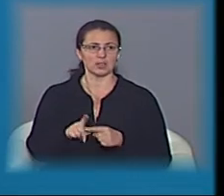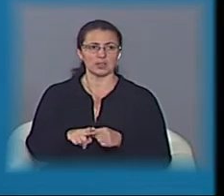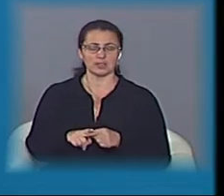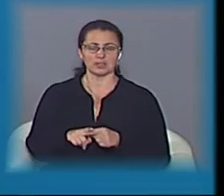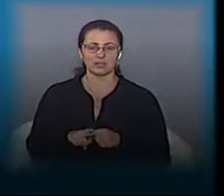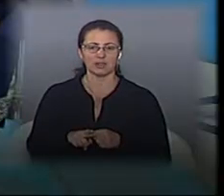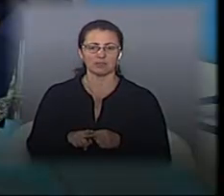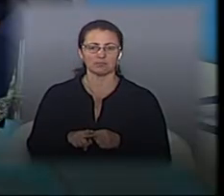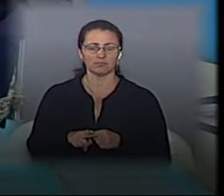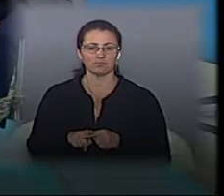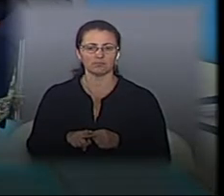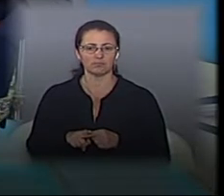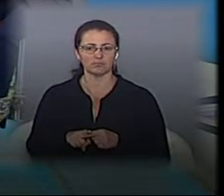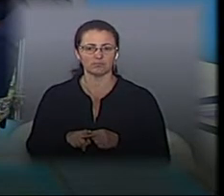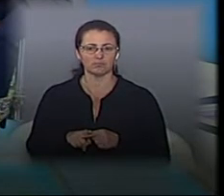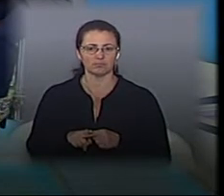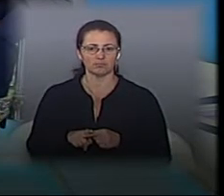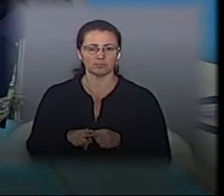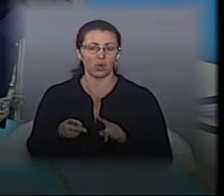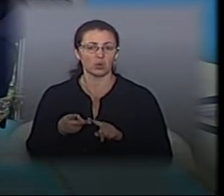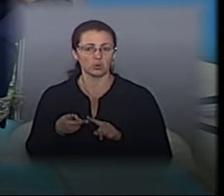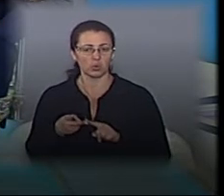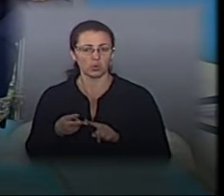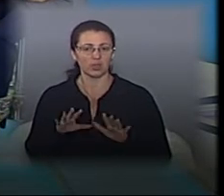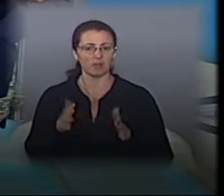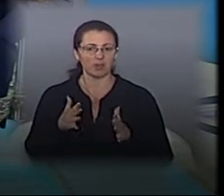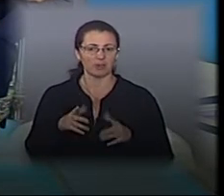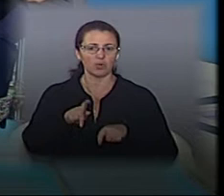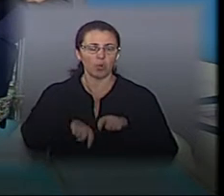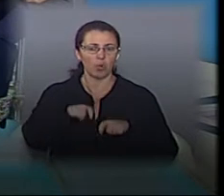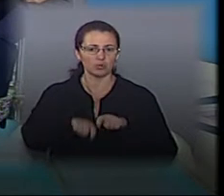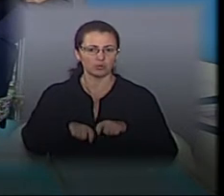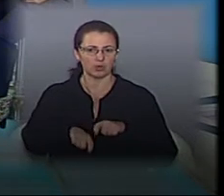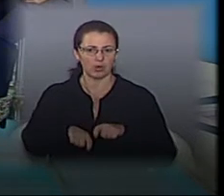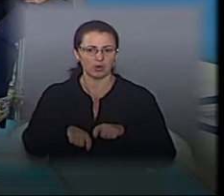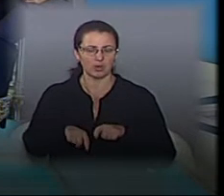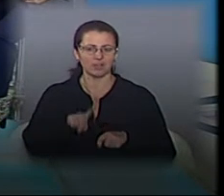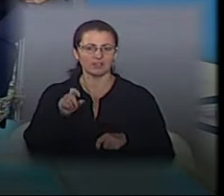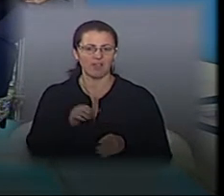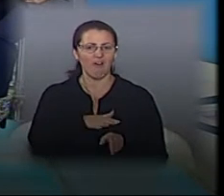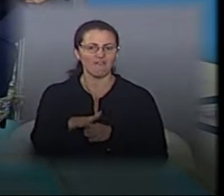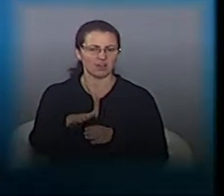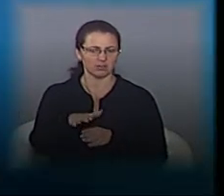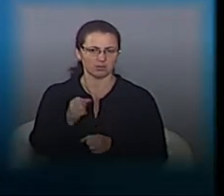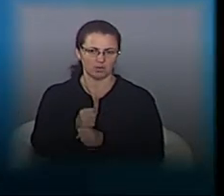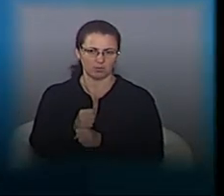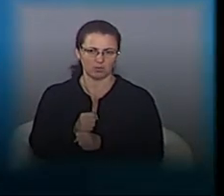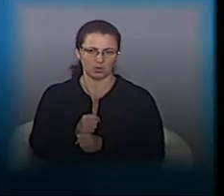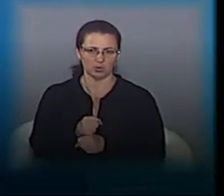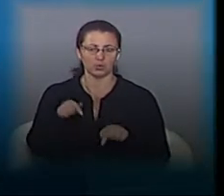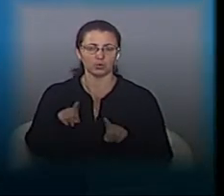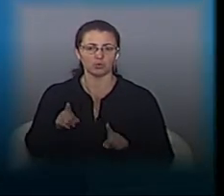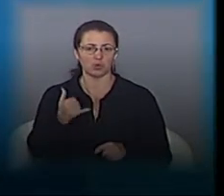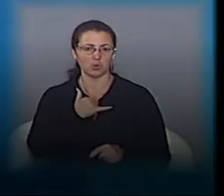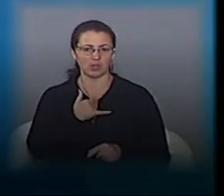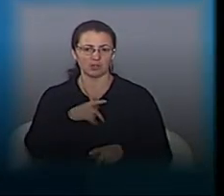переможець. і ціна. Так є. Другий момент – це контроль за вже виконаною роботою. Тому що в нас, я